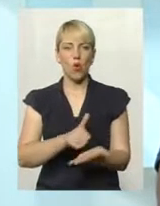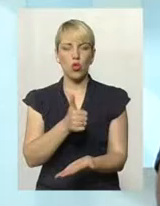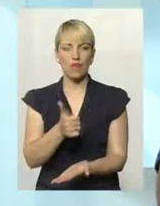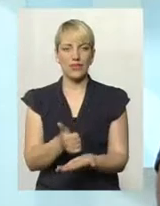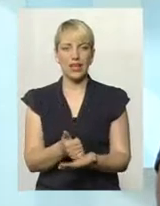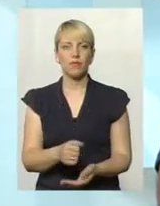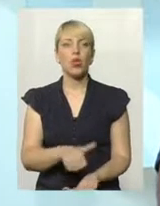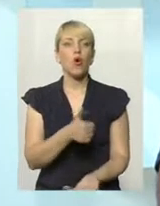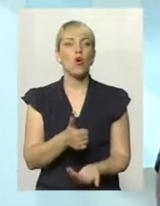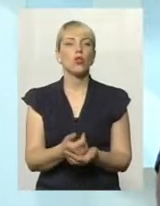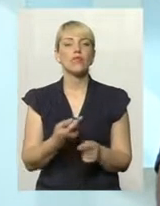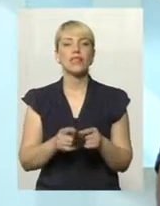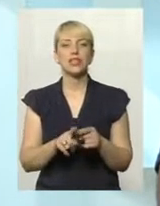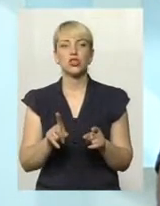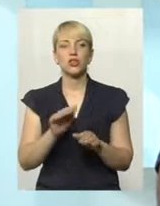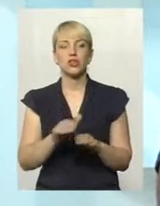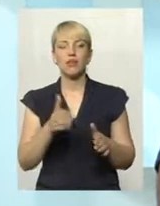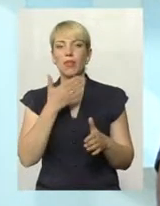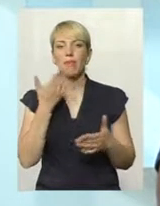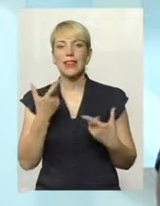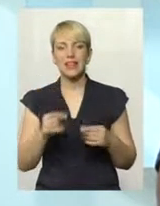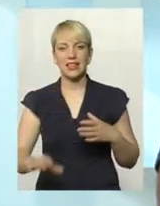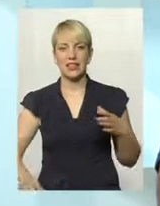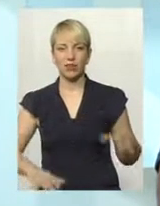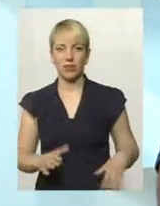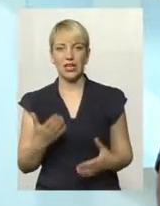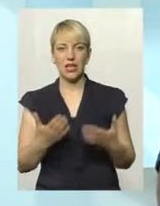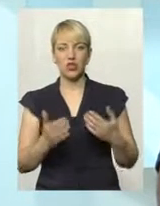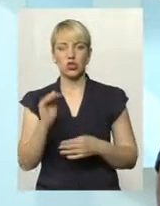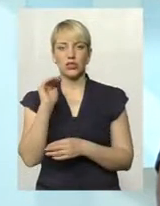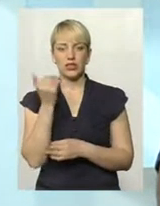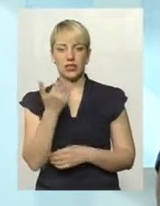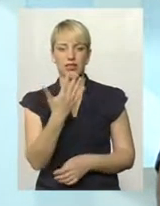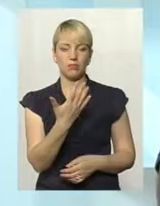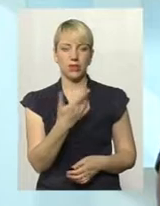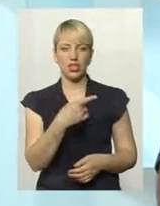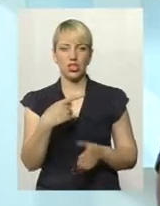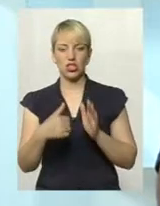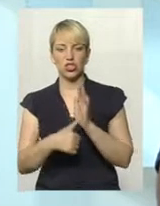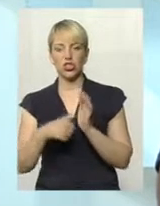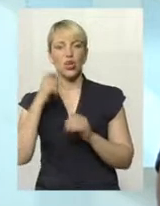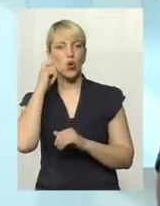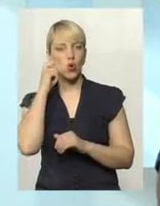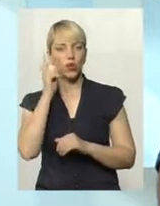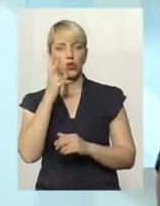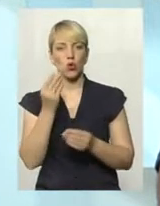те, що дітям нема де тренуватися. І якщо дитина з 5-6 років, яка грає в футбол, вона не освоює